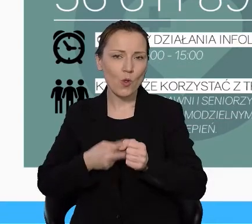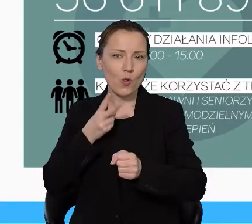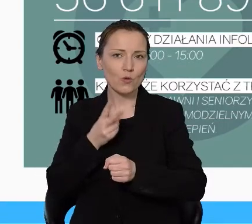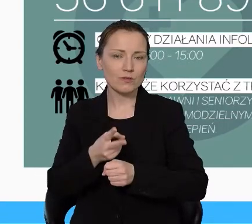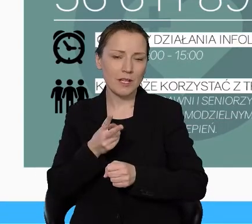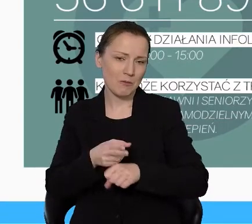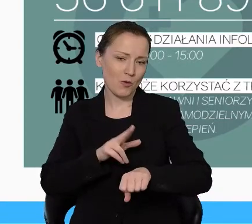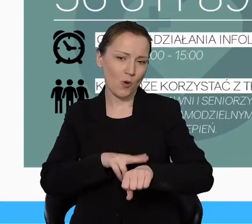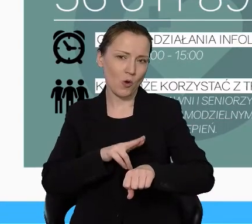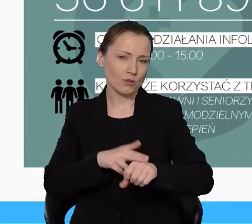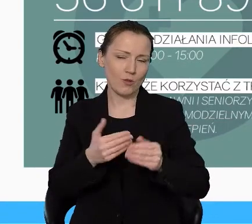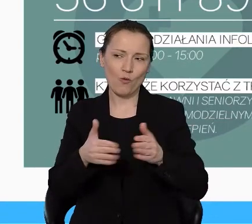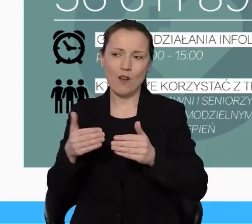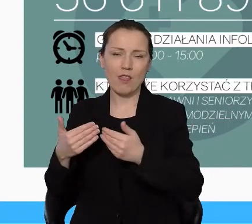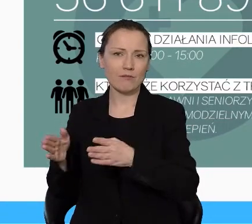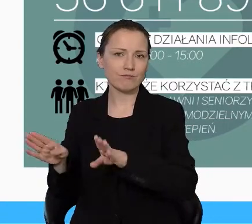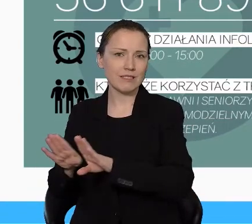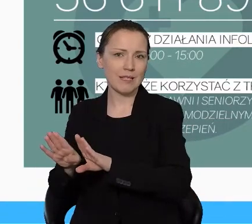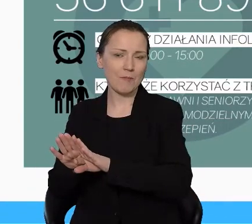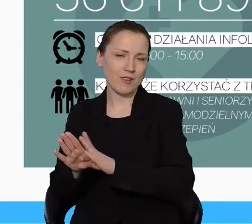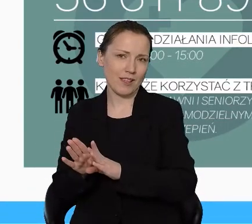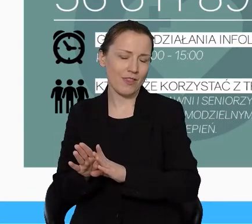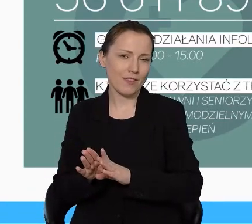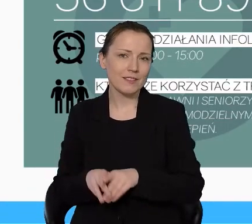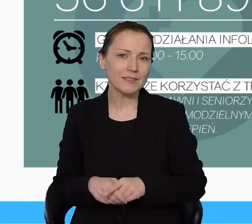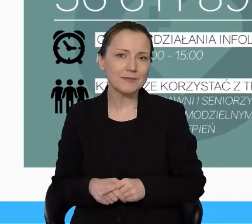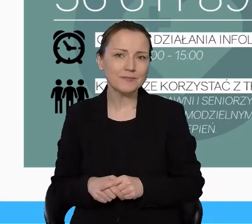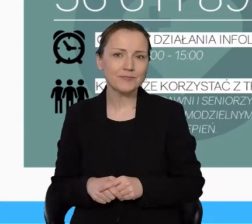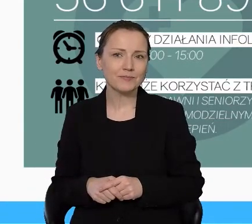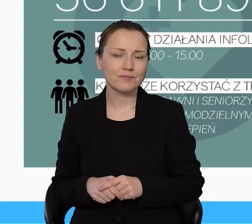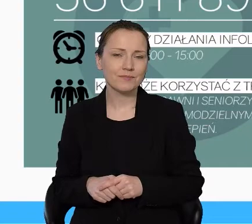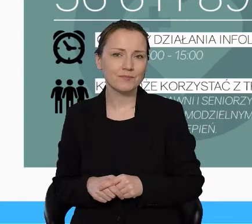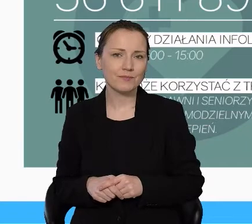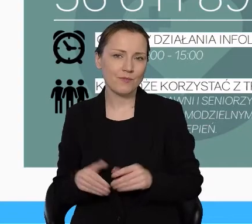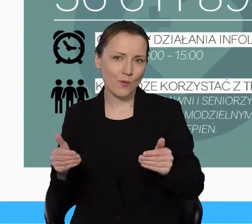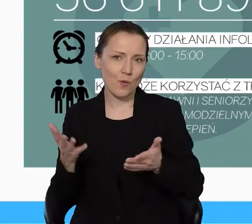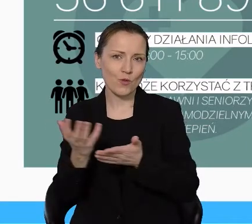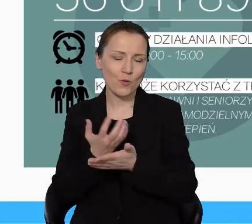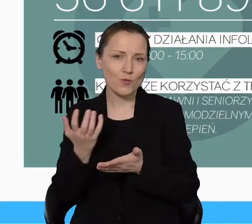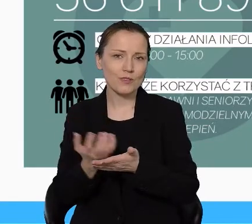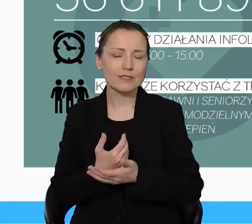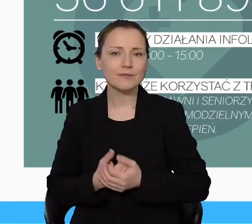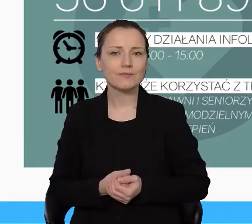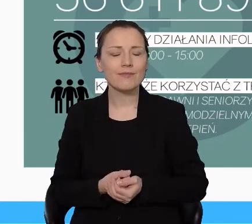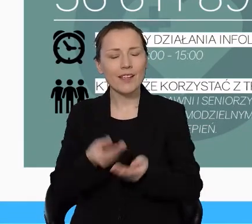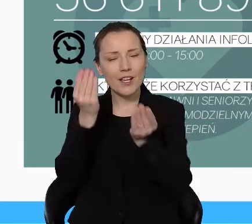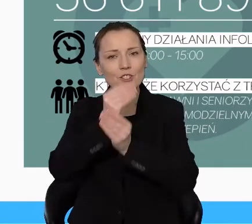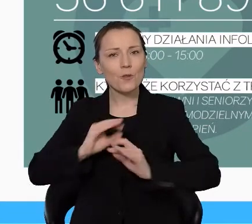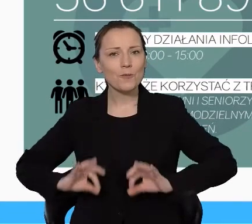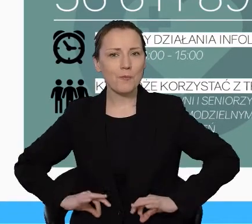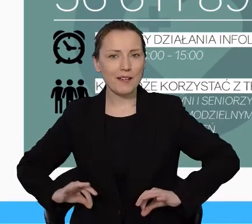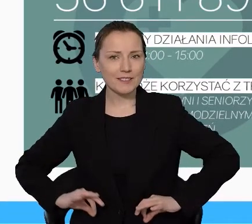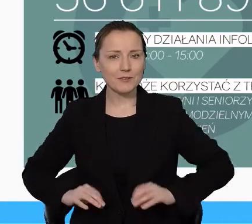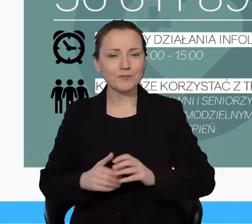godzinach, kiedy punkty szczepień są dostępne i można z nich skorzystać. Szanowni Państwo,